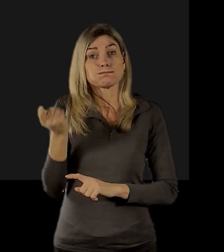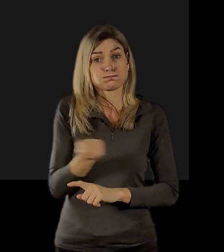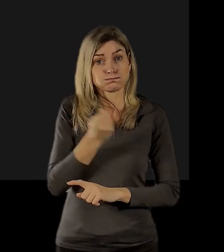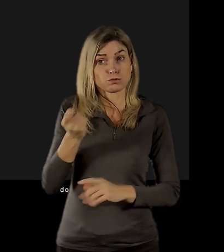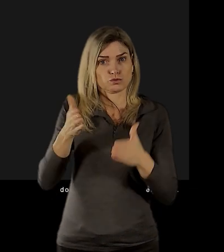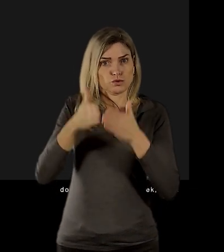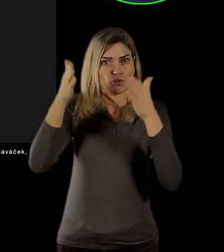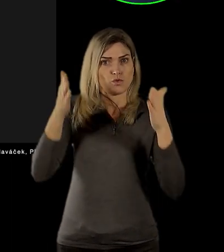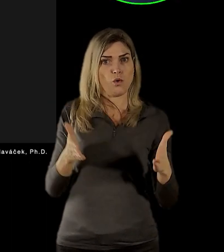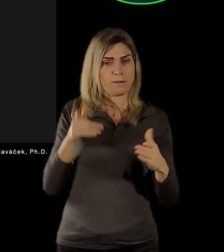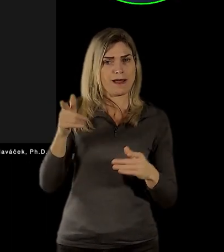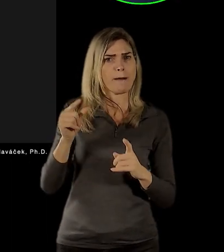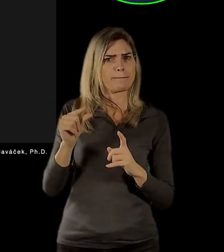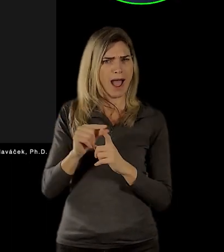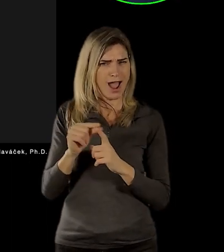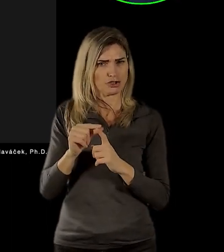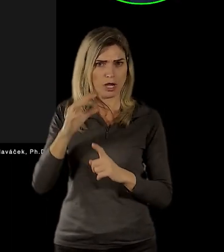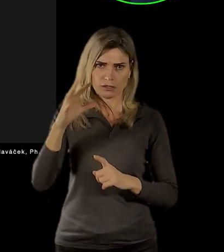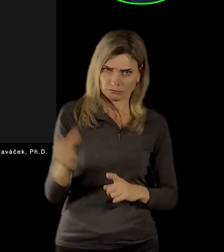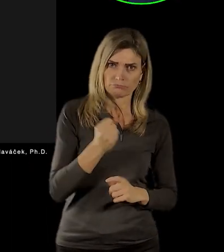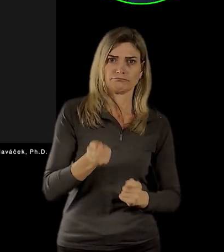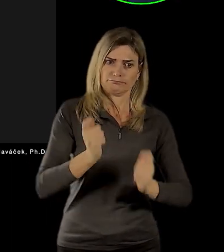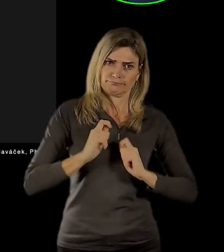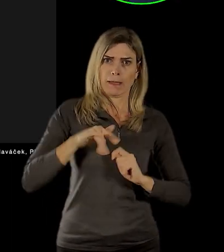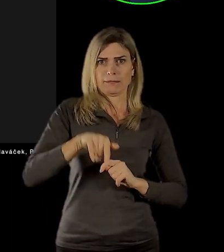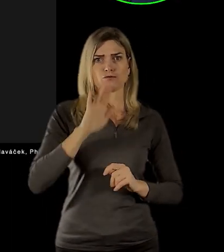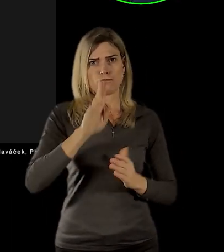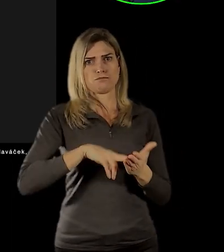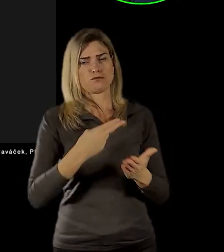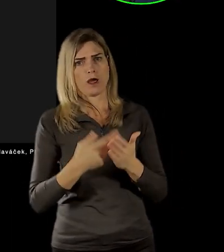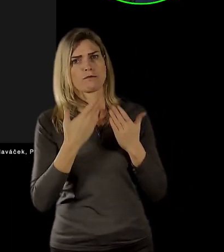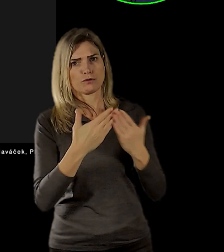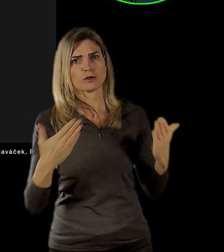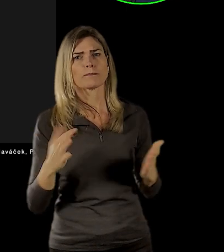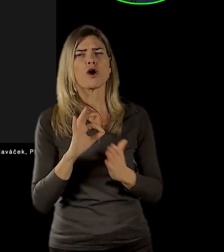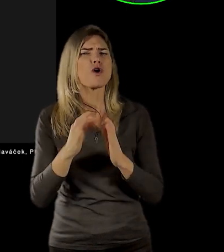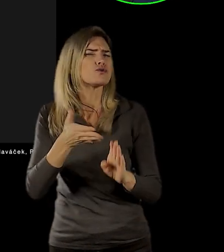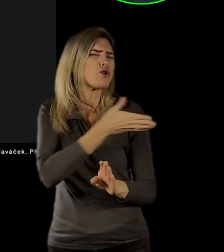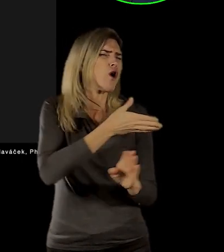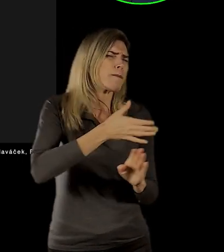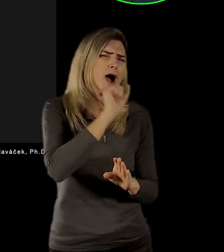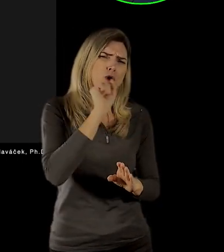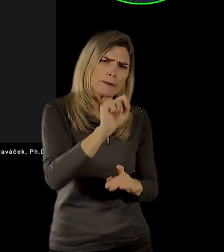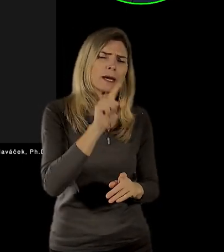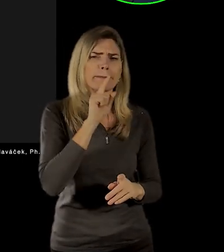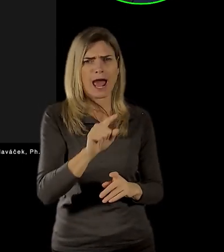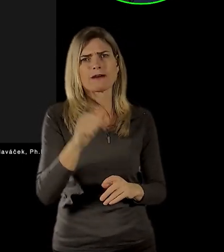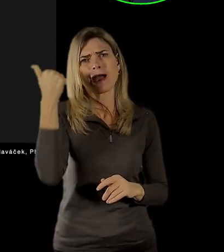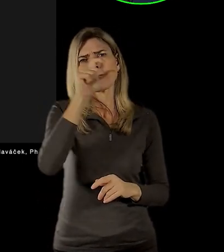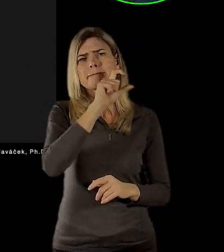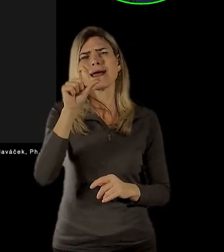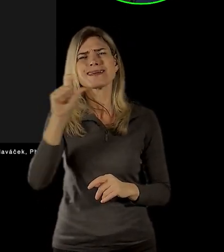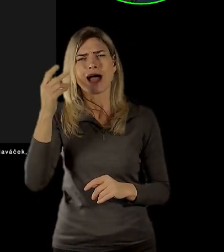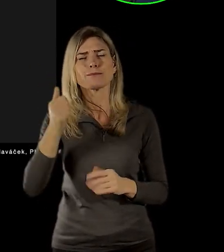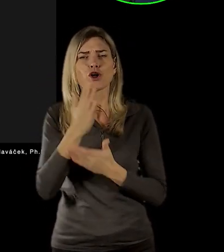objekt Domu Pážat. V době komunismu, doby nesvobody, došlo k tomu, že jsme vymazali i některé názvy historických čtvrtí